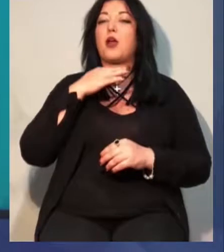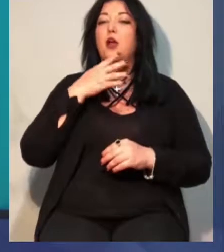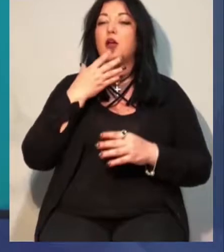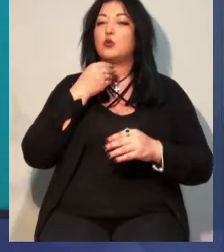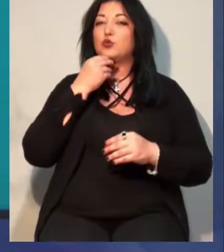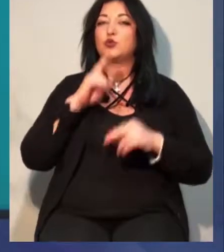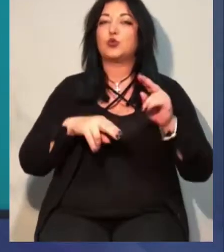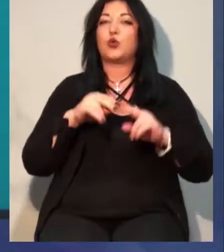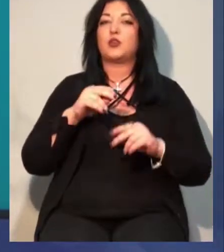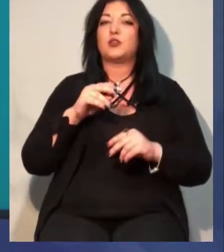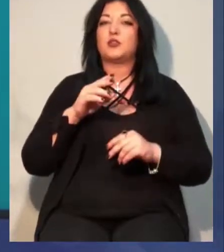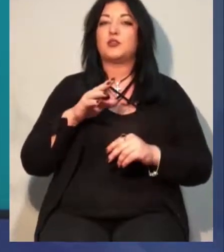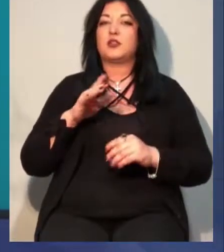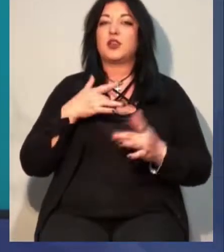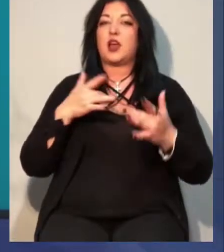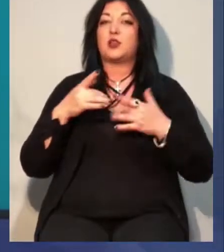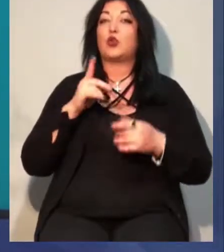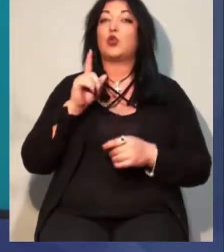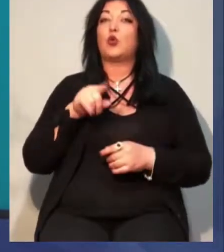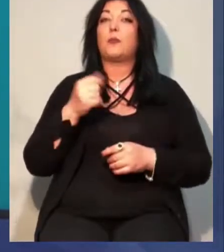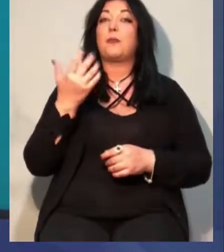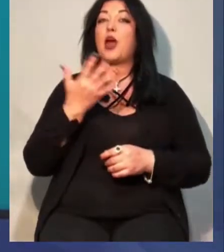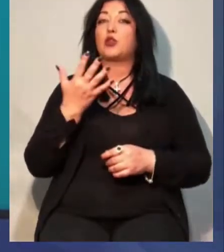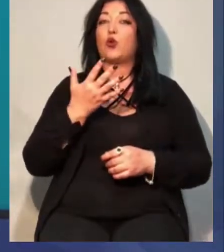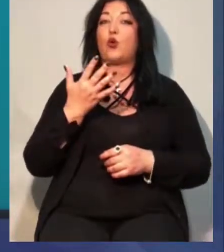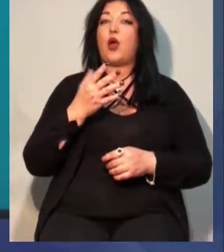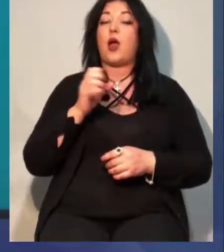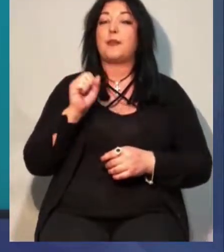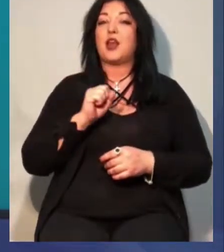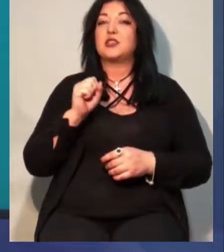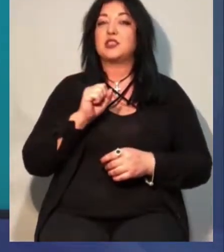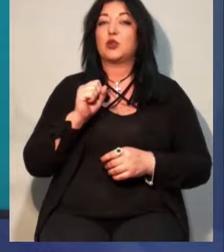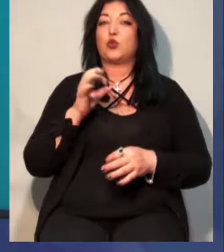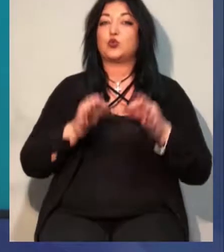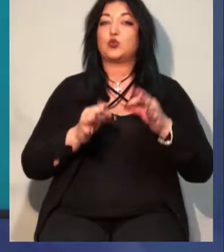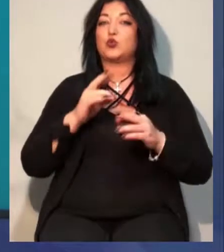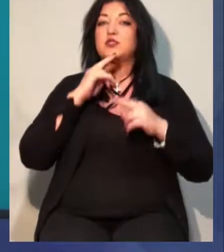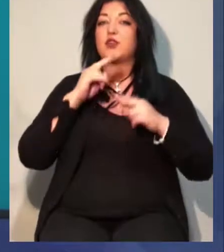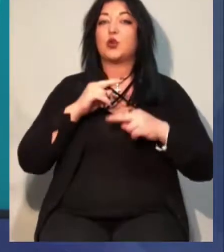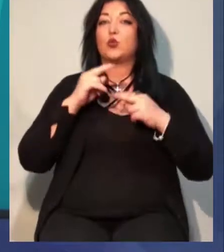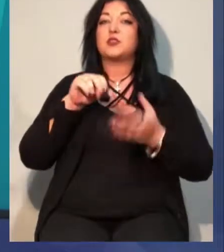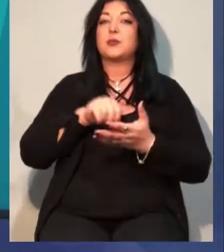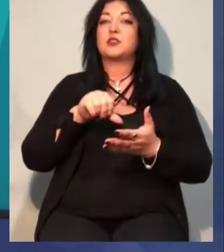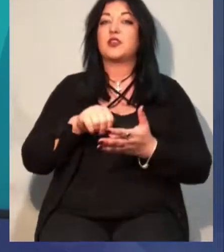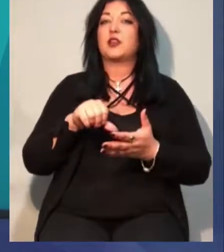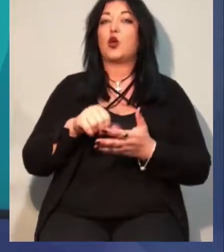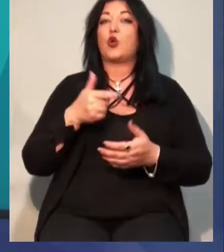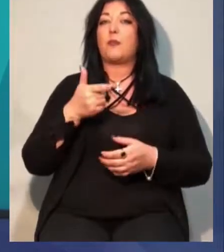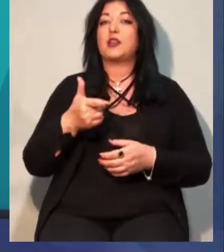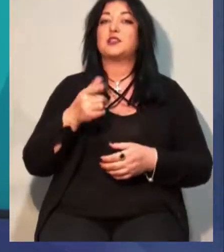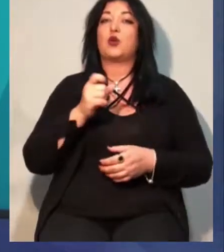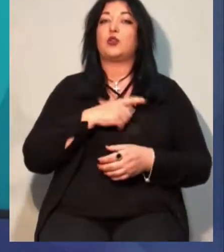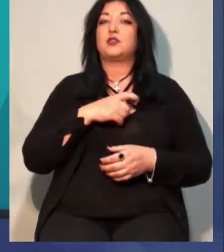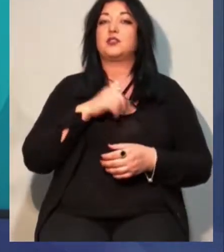З таким позовом до 5-го апеляційного суду Одеси звернулись представники громадської організації «Зелений лист», одеського